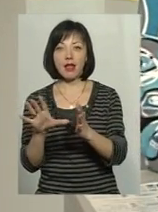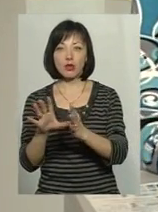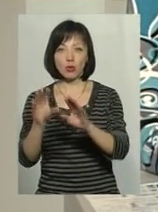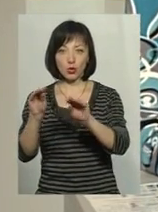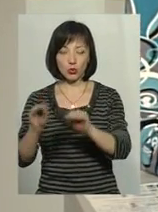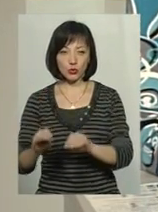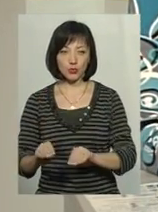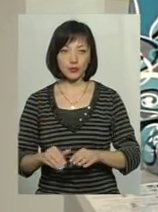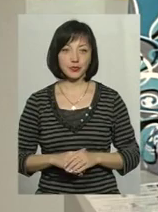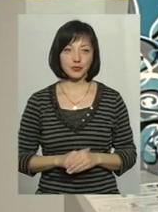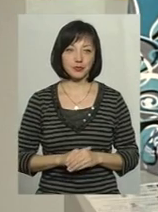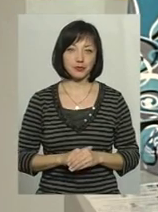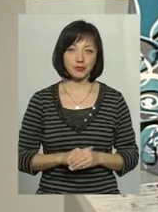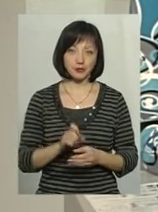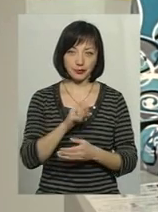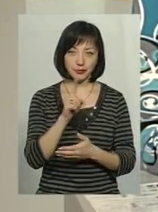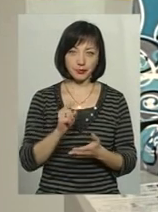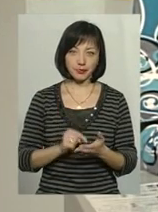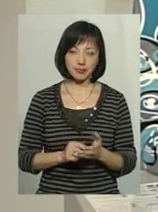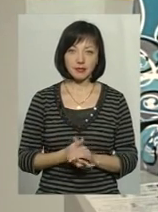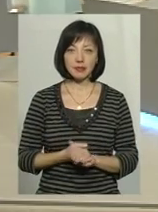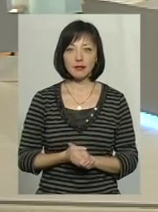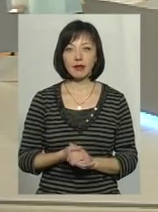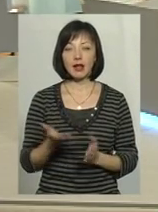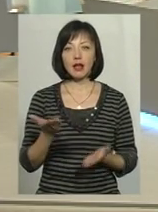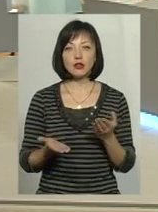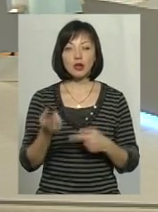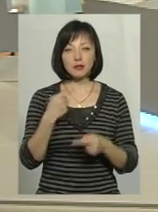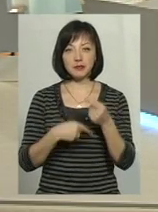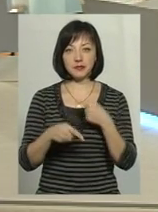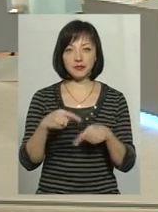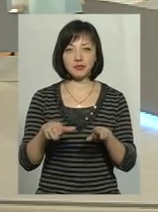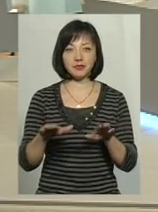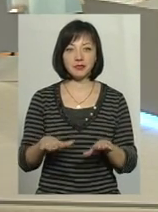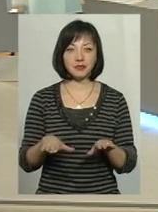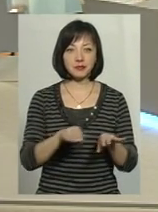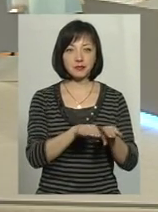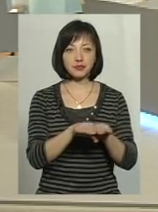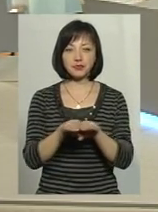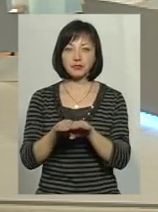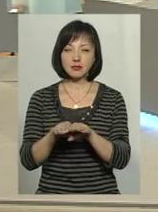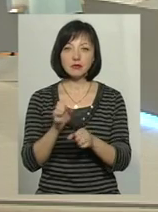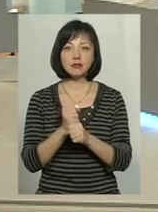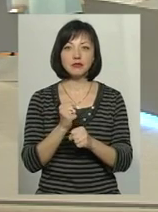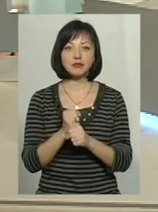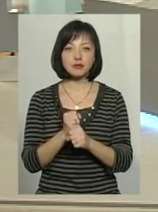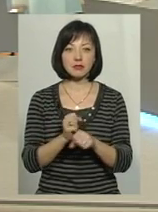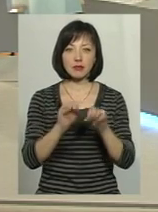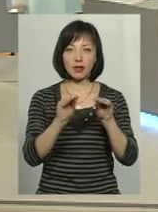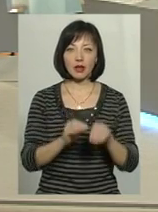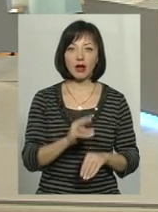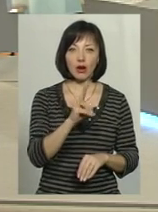електронною? Ну, якщо повертатися до місцевого рівня, от ми працювали з деклараціями